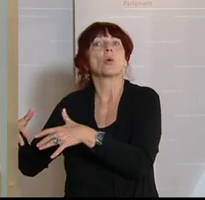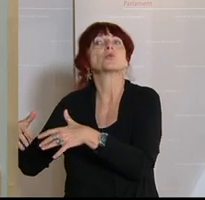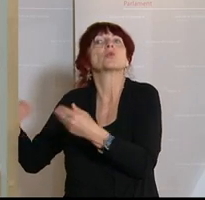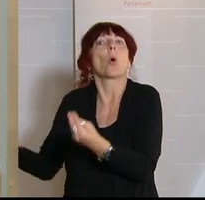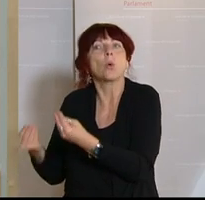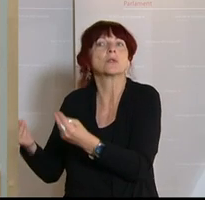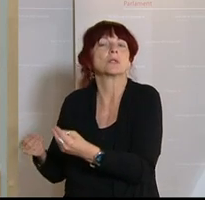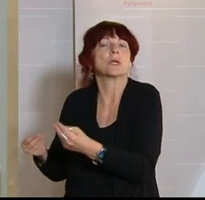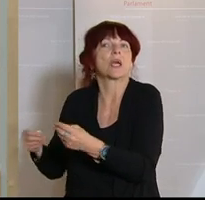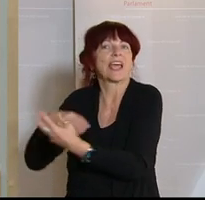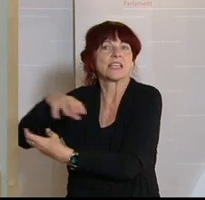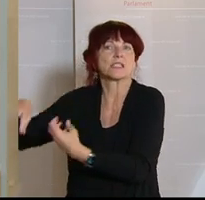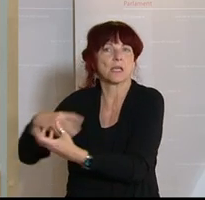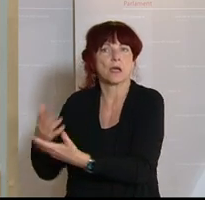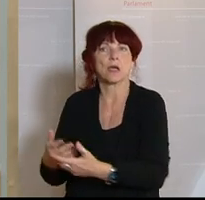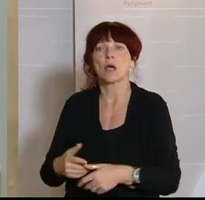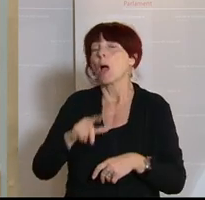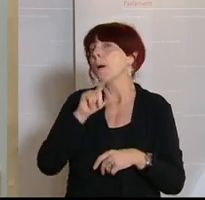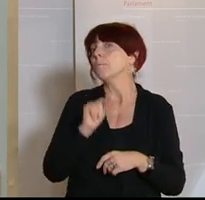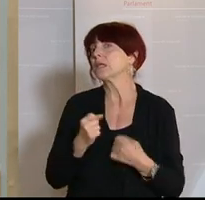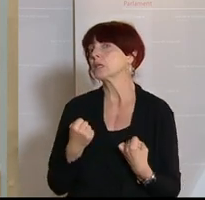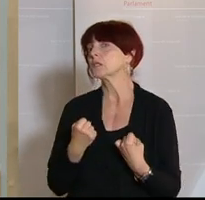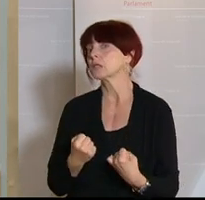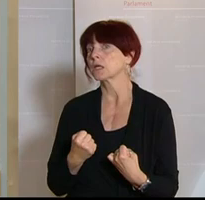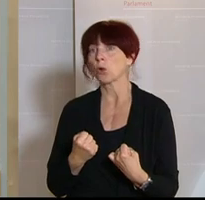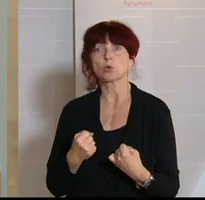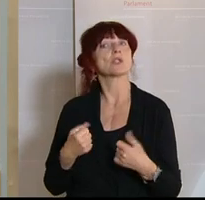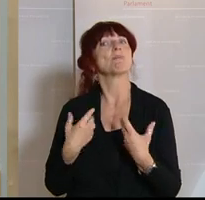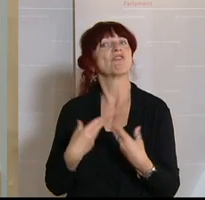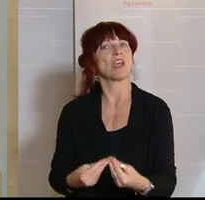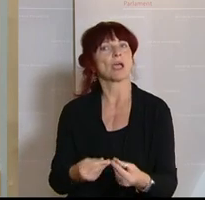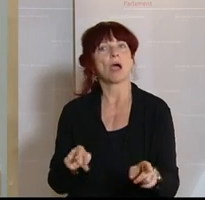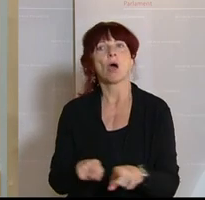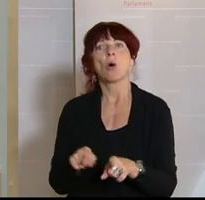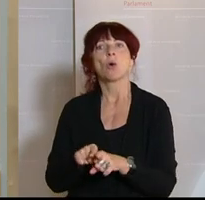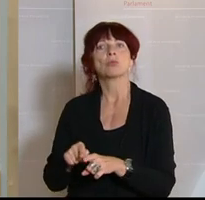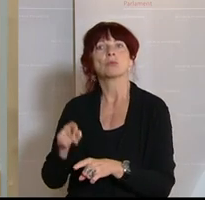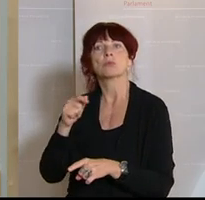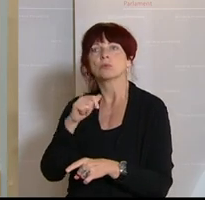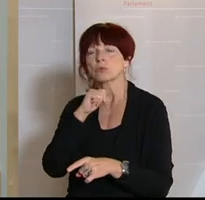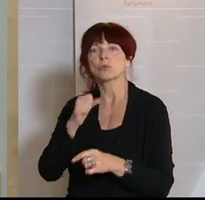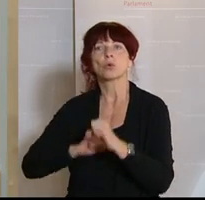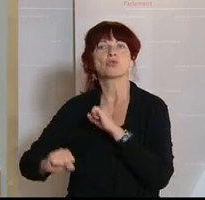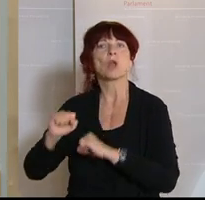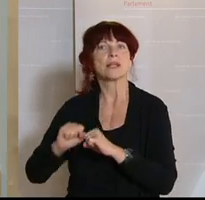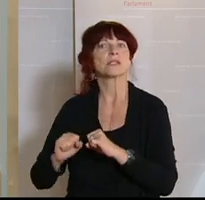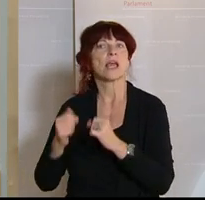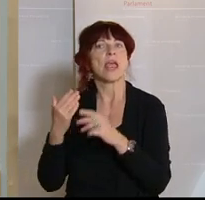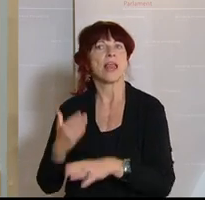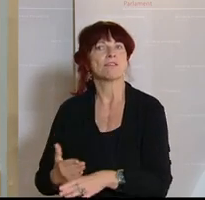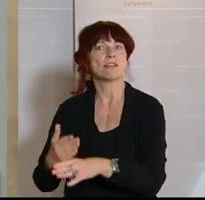Mindestsicherungsempfänger und Sozialhilfeempfängerinnen außen vor und die sollen nur etwas bekommen, wenn Mittel übrig bleiben.